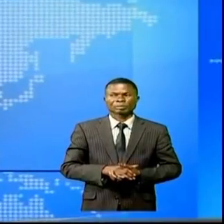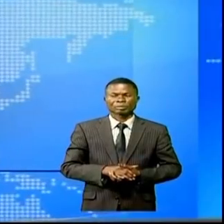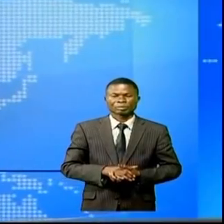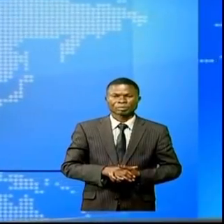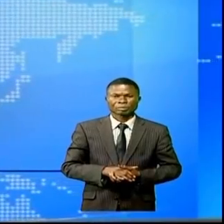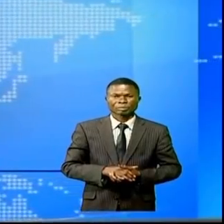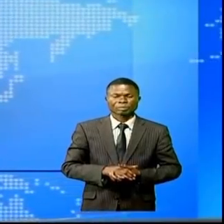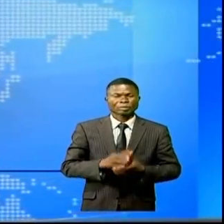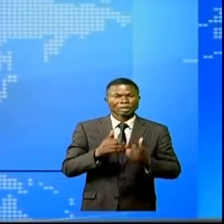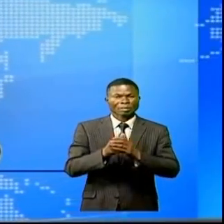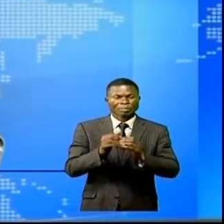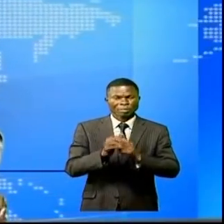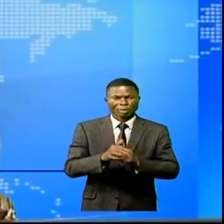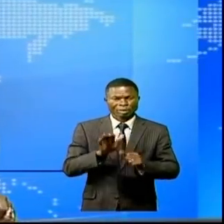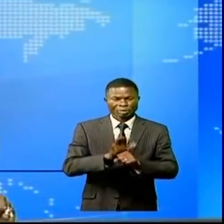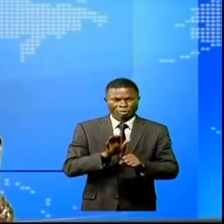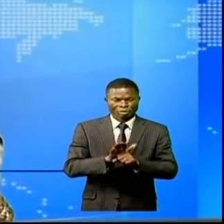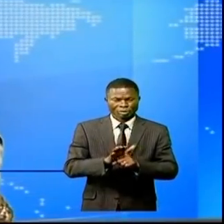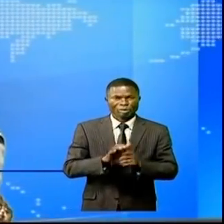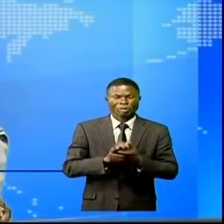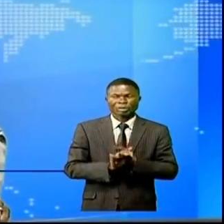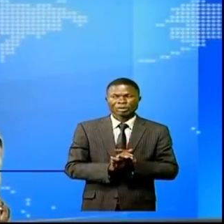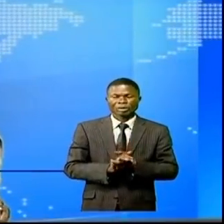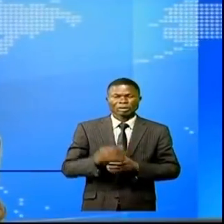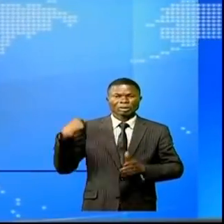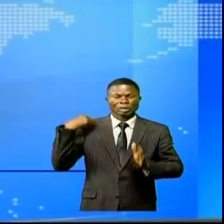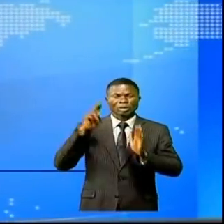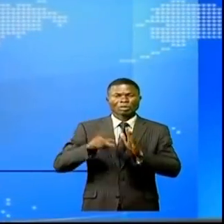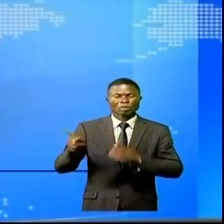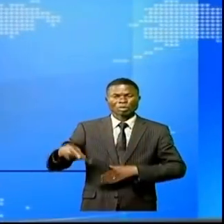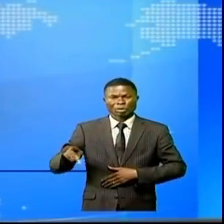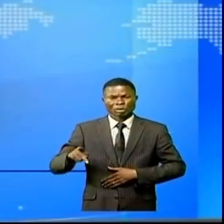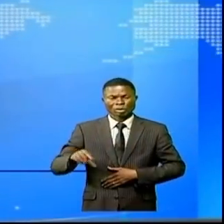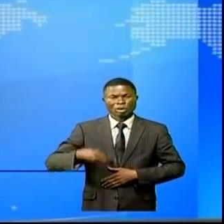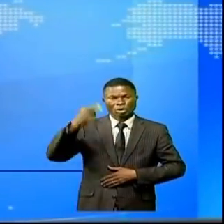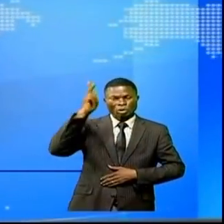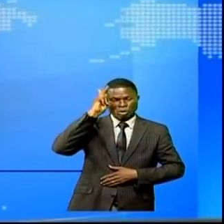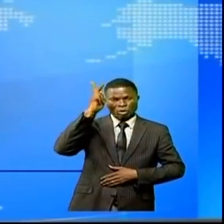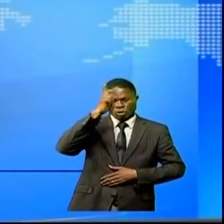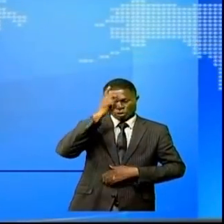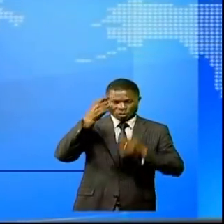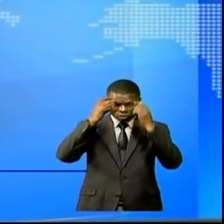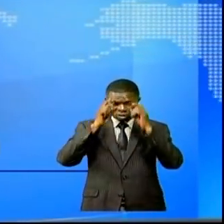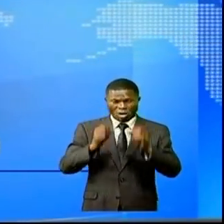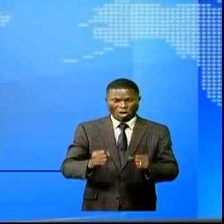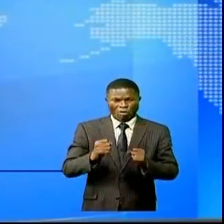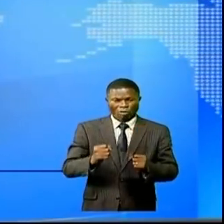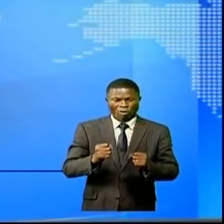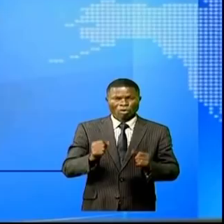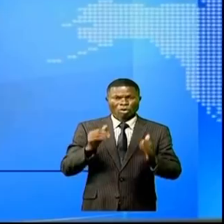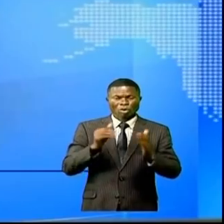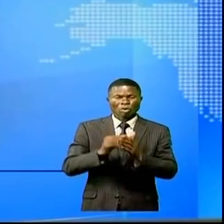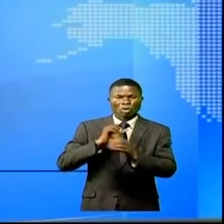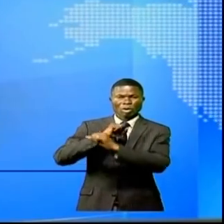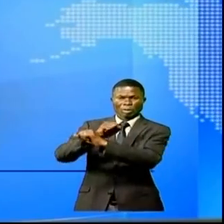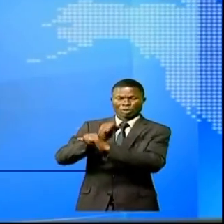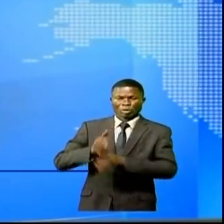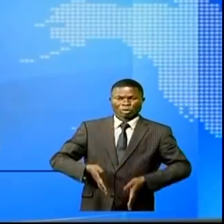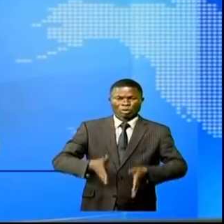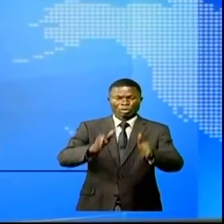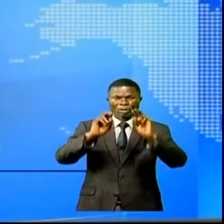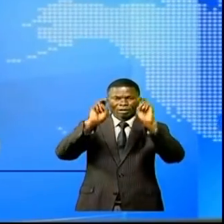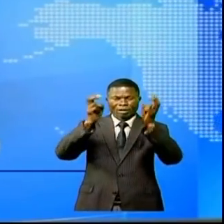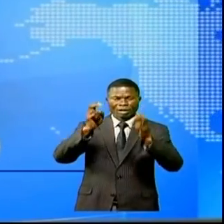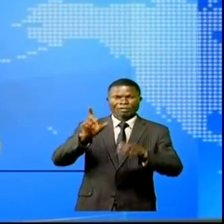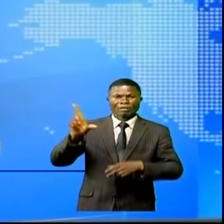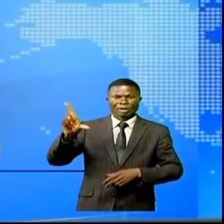Toutes mes excuses pour ce petit couac, c'était le gouvernement provincial du Okatanga qui a pris des mesures fortes pour la protection de la voirie de la ville de